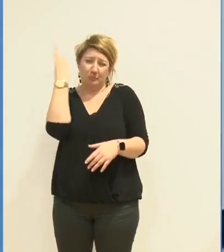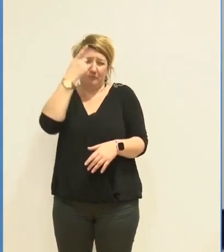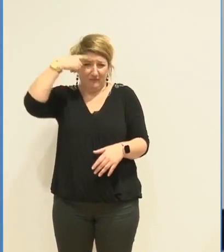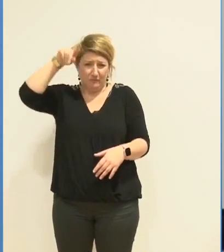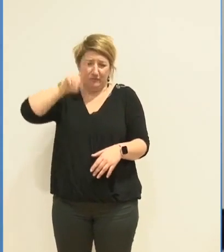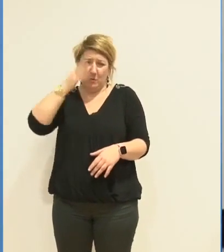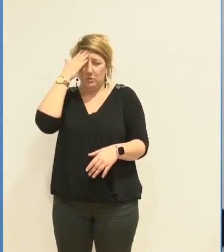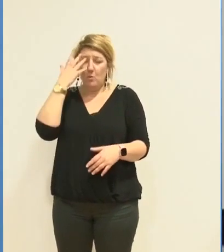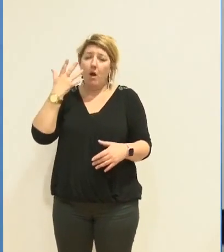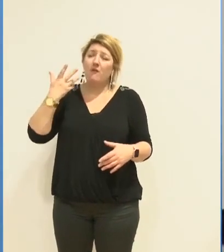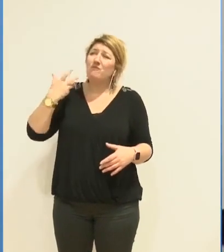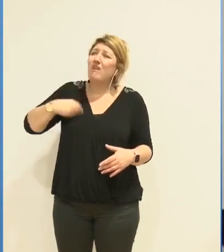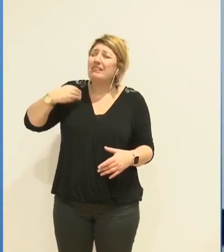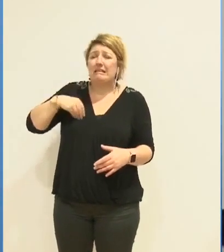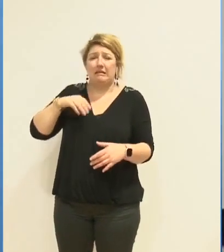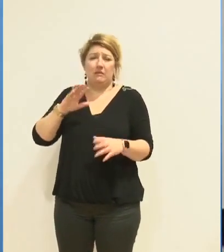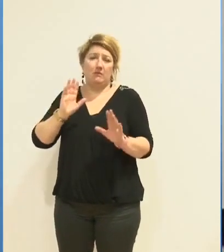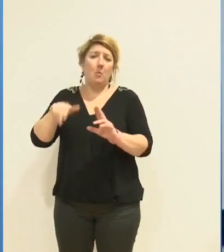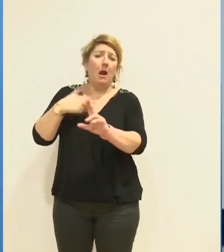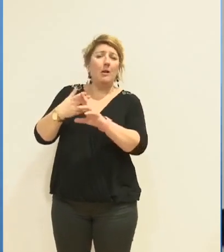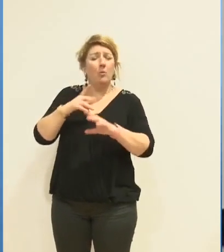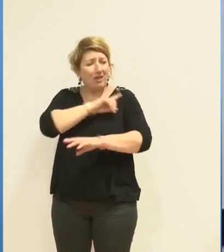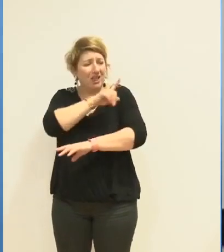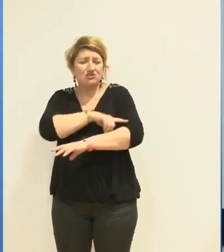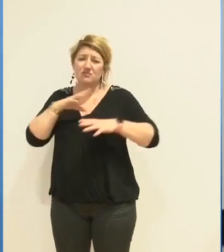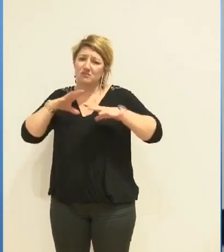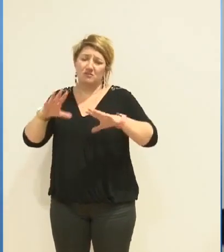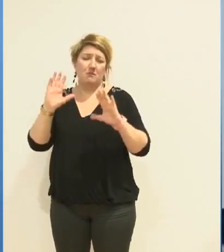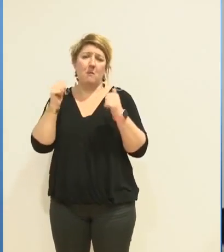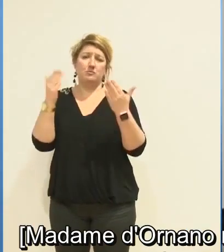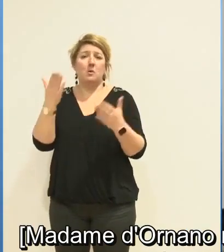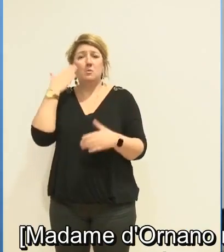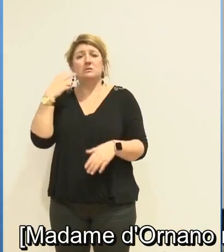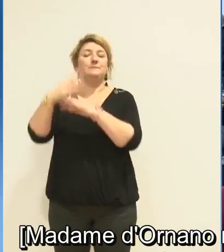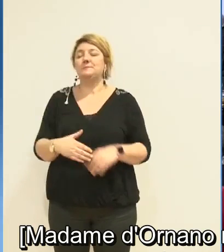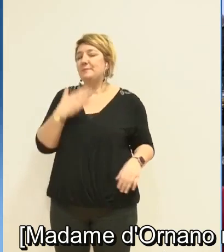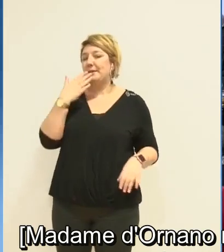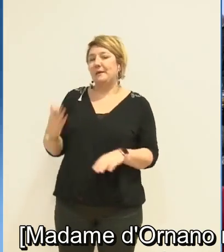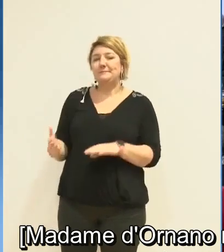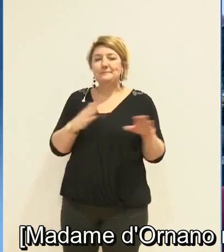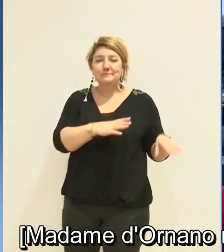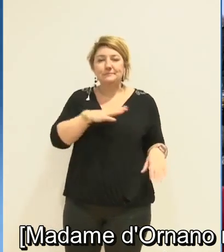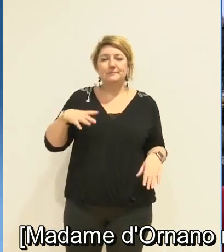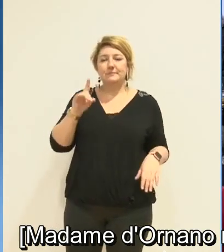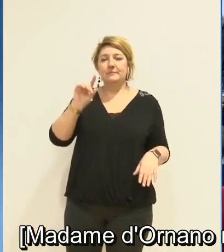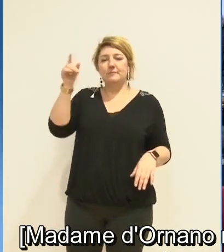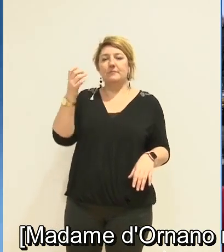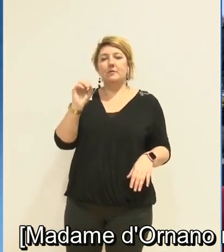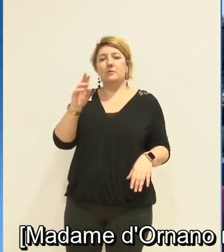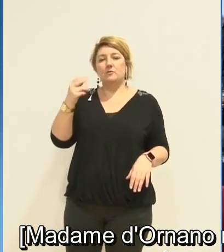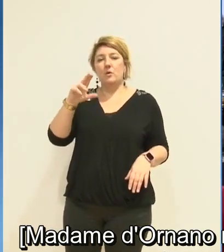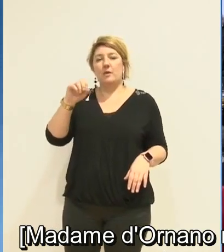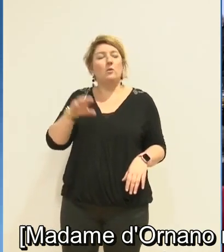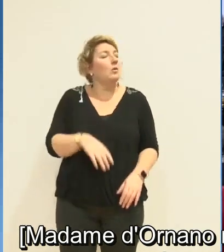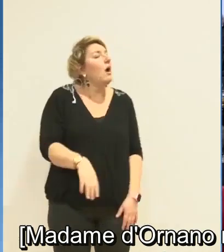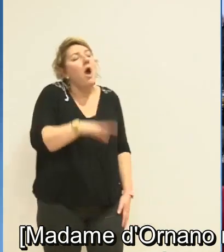on sait bien que c'est le rejet et la haine de l'autre qui est le moteur de votre programme. Voilà, donc... Je voudrais vous répondre, monsieur, parce que je crois que